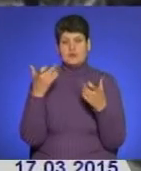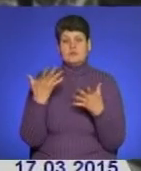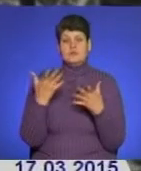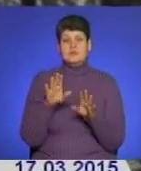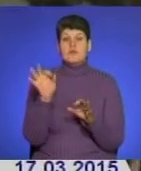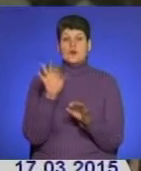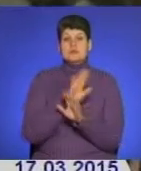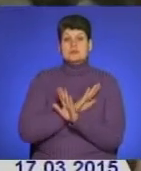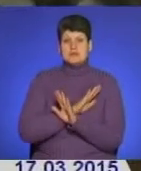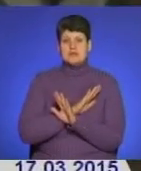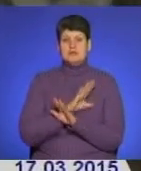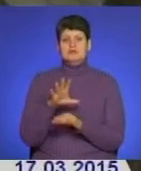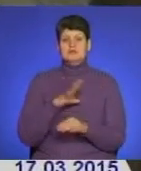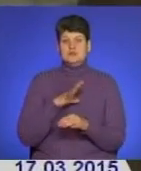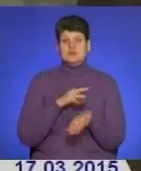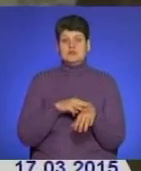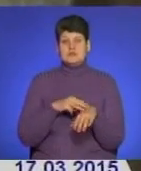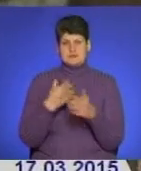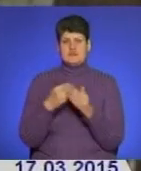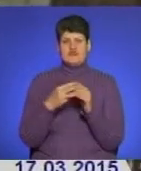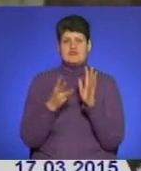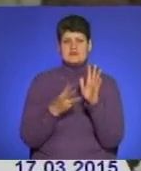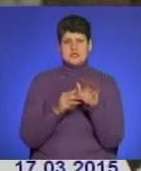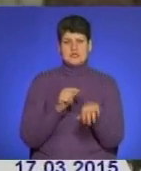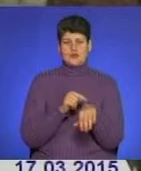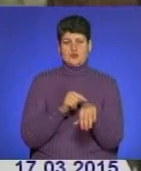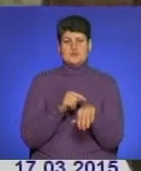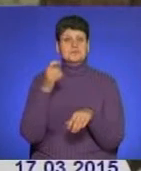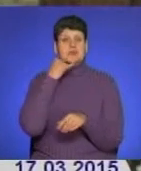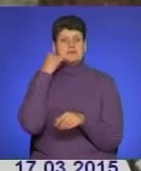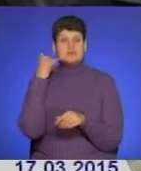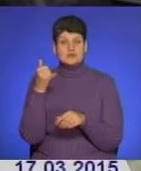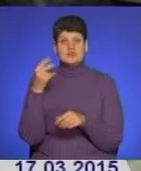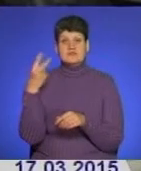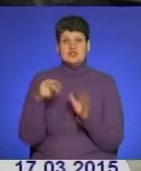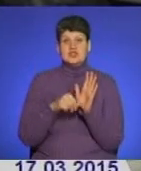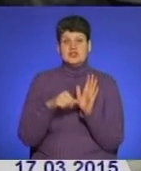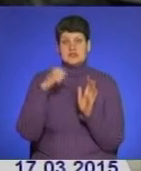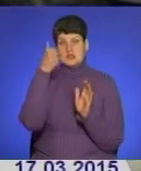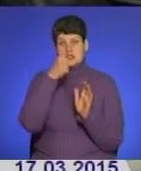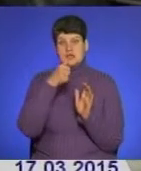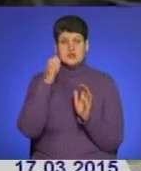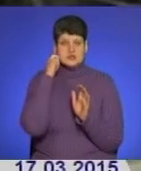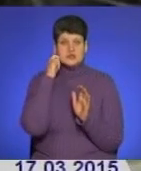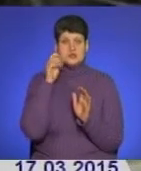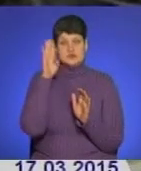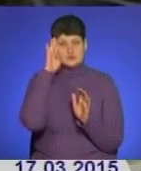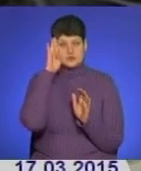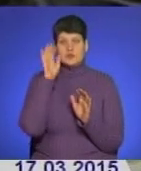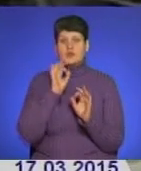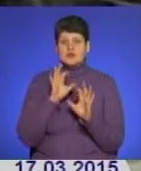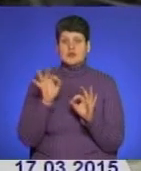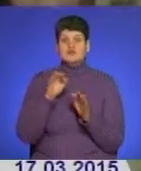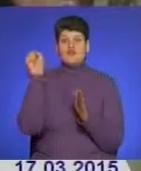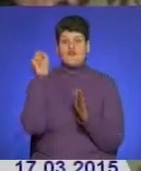райцентру надійшло до міліціонерів близько 18-ї години. Їм зателефонував 26-річний чоловік і розповів, що вбив